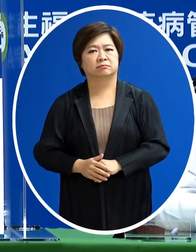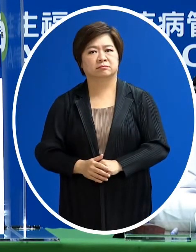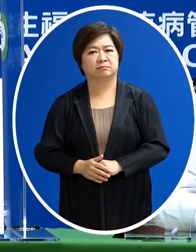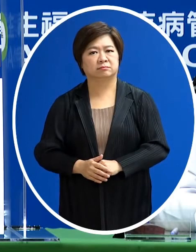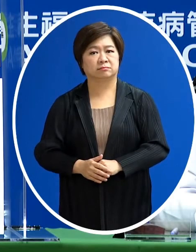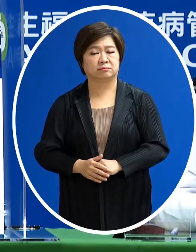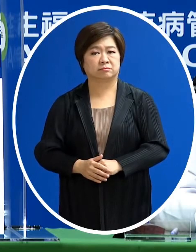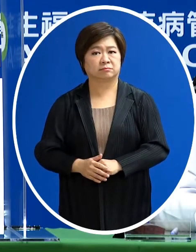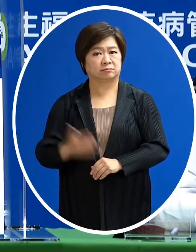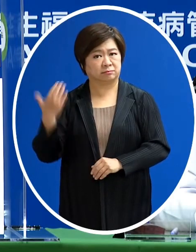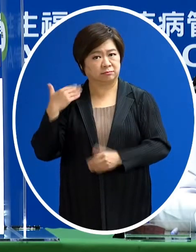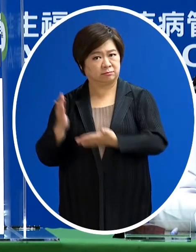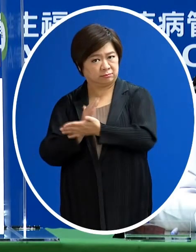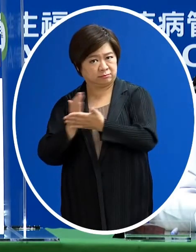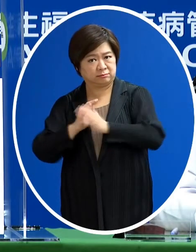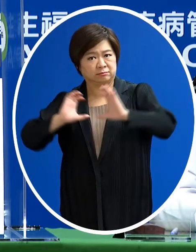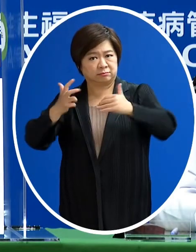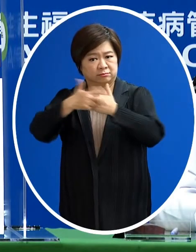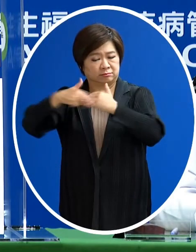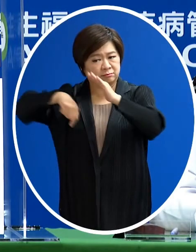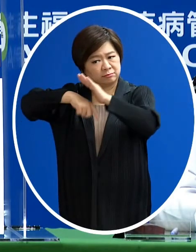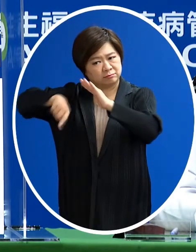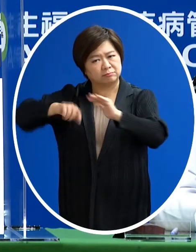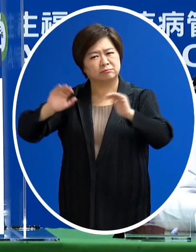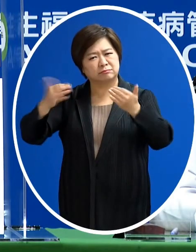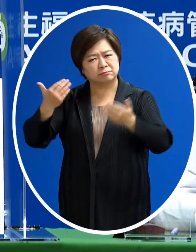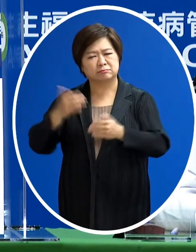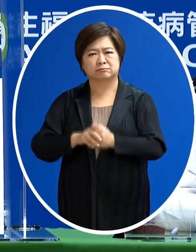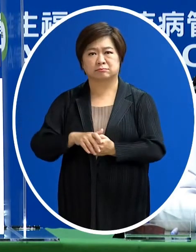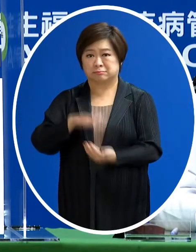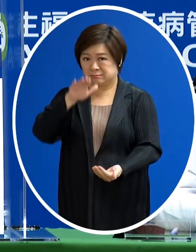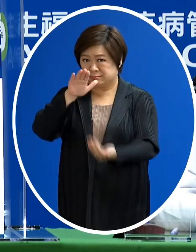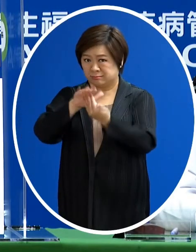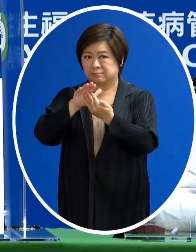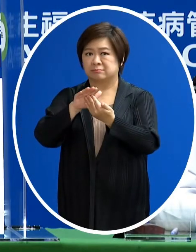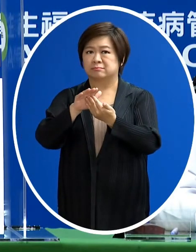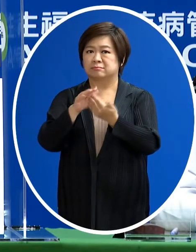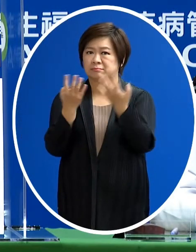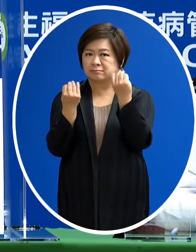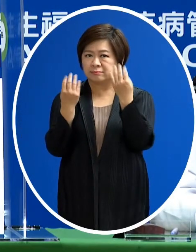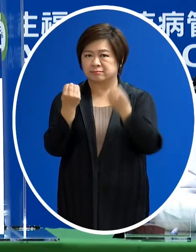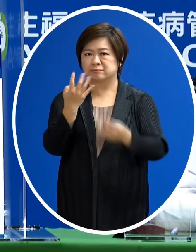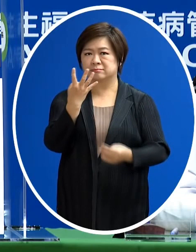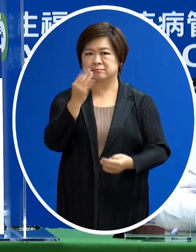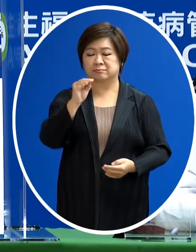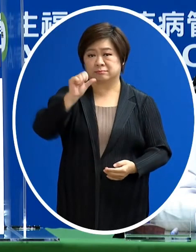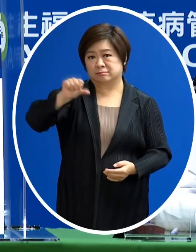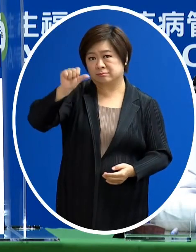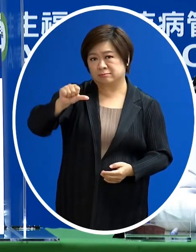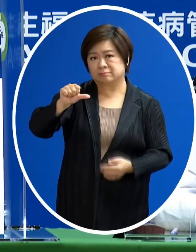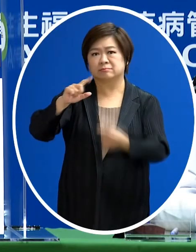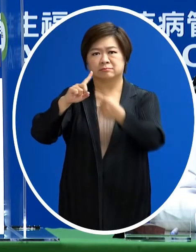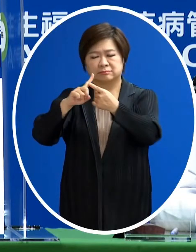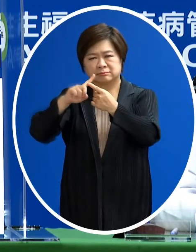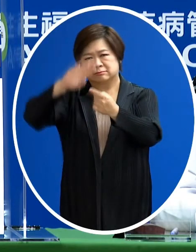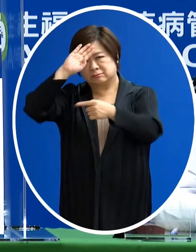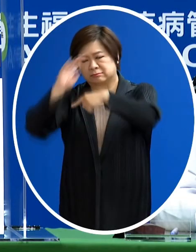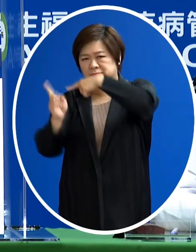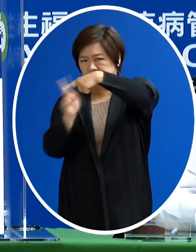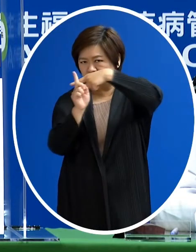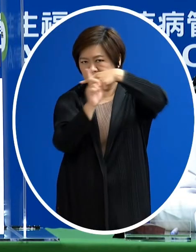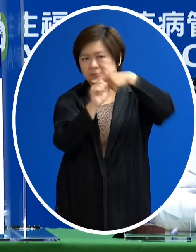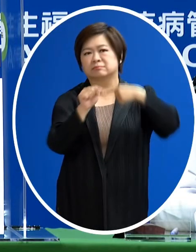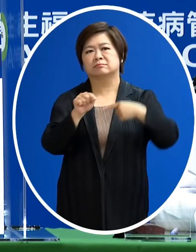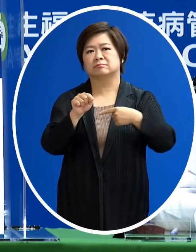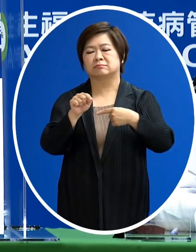講是說 在國運的推估大概就是最高是會到4.5萬那我們在推估這